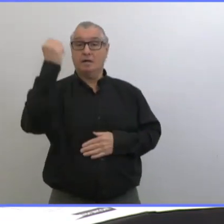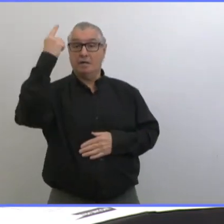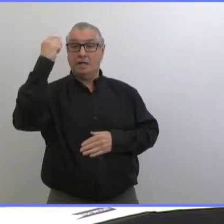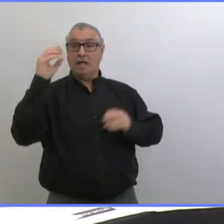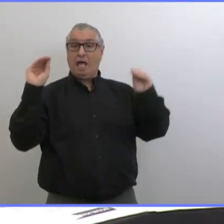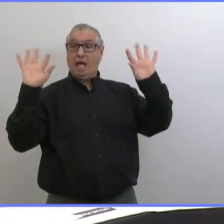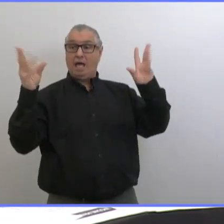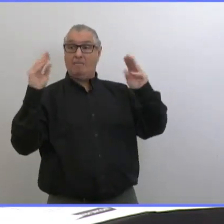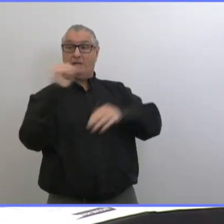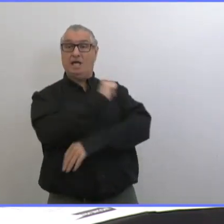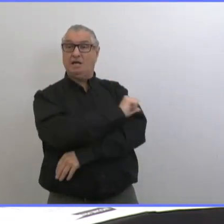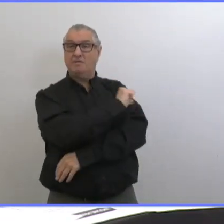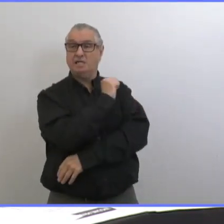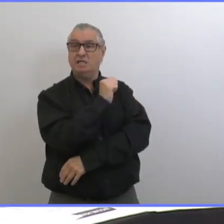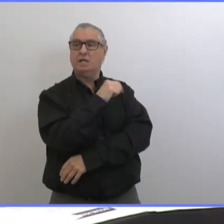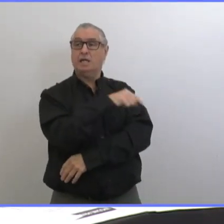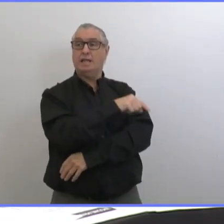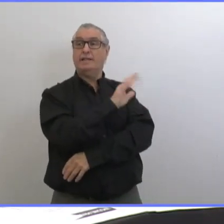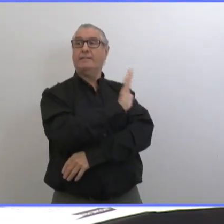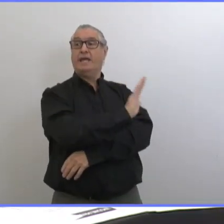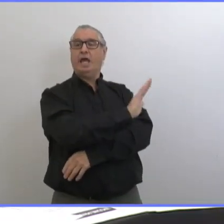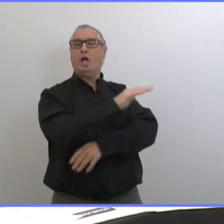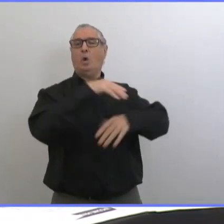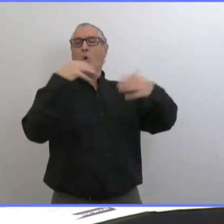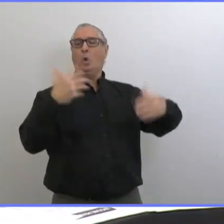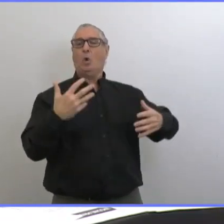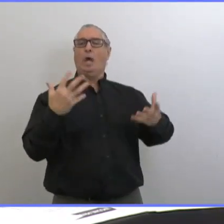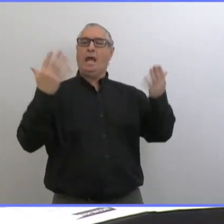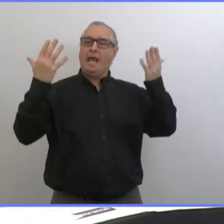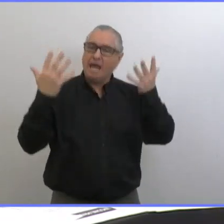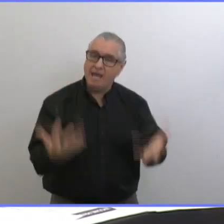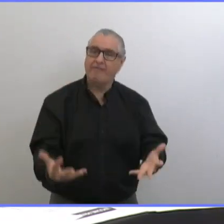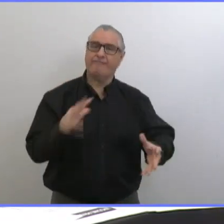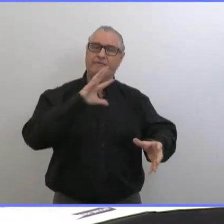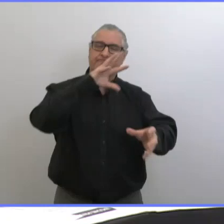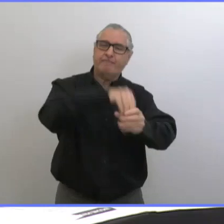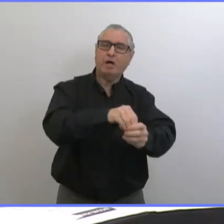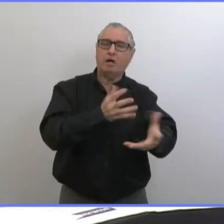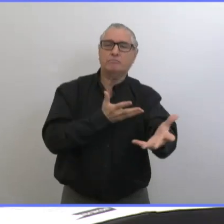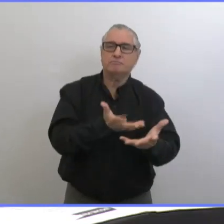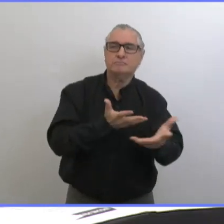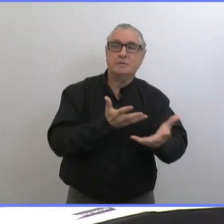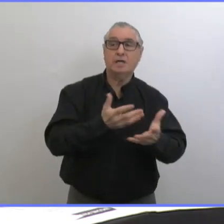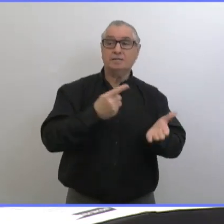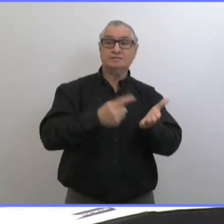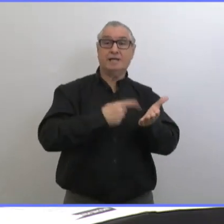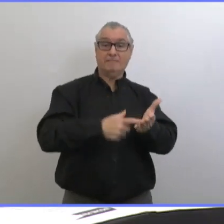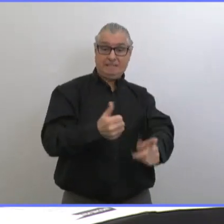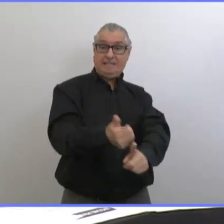premier plan comme les pompiers les policiers les paramédics les paramédics